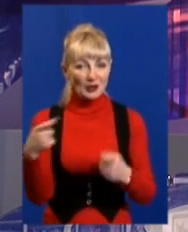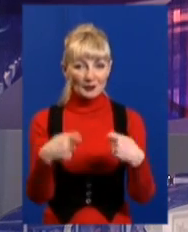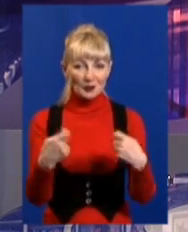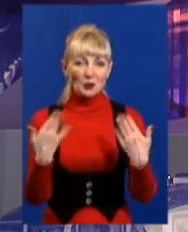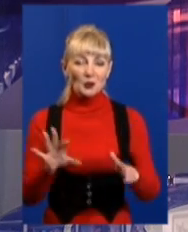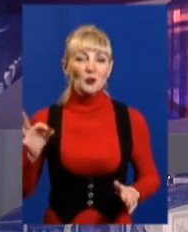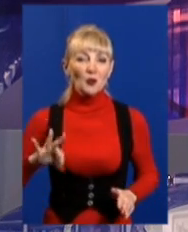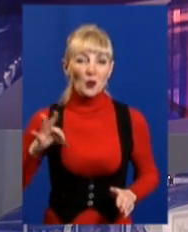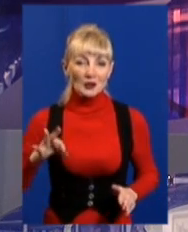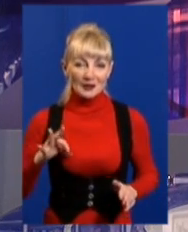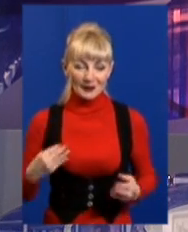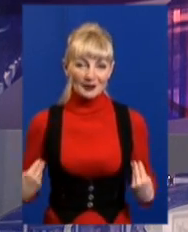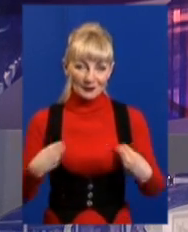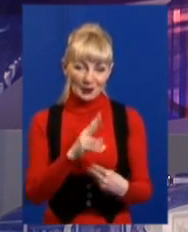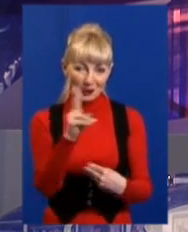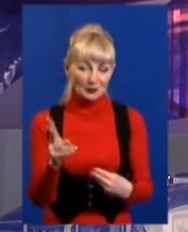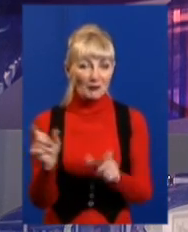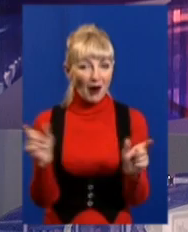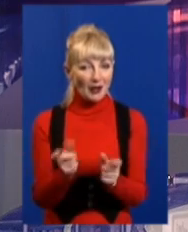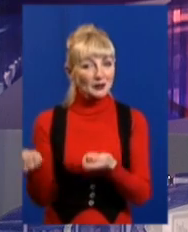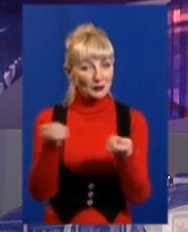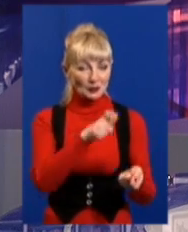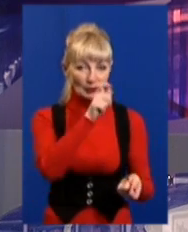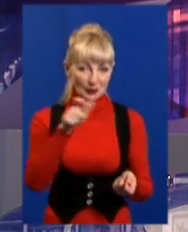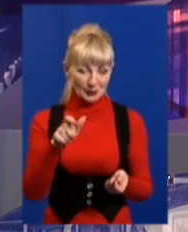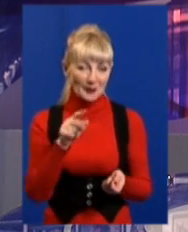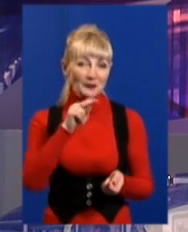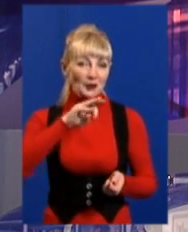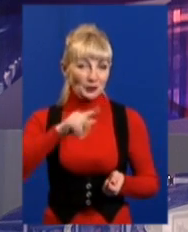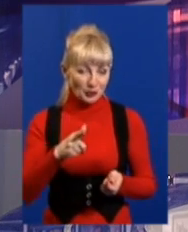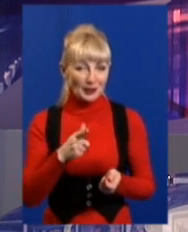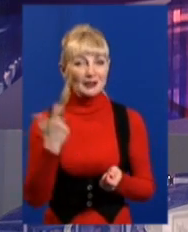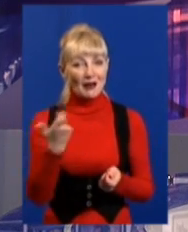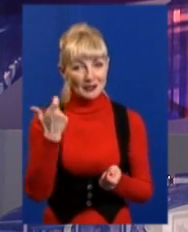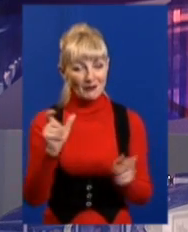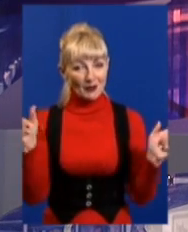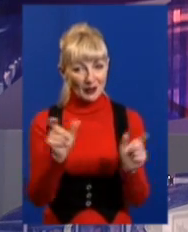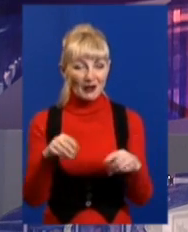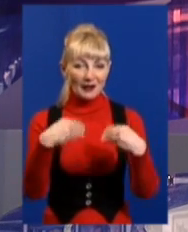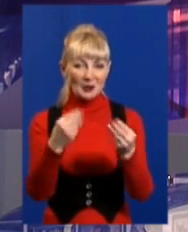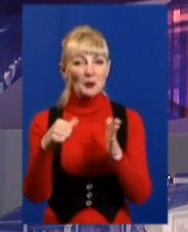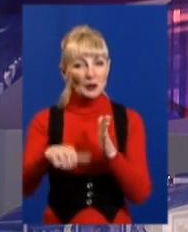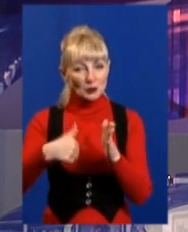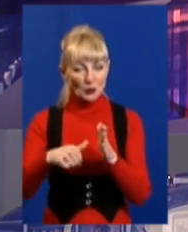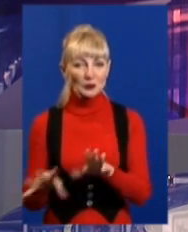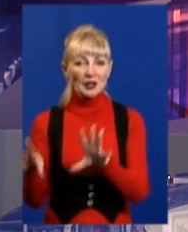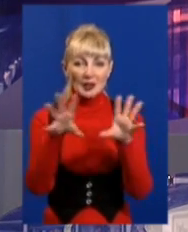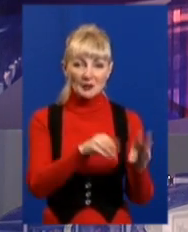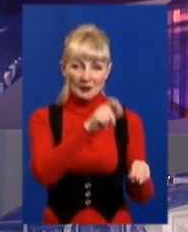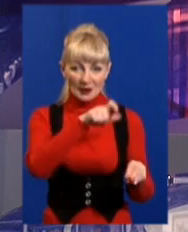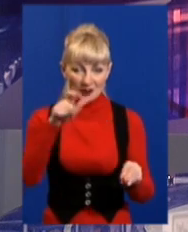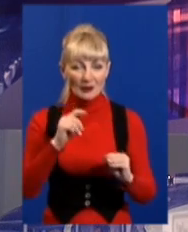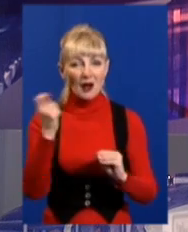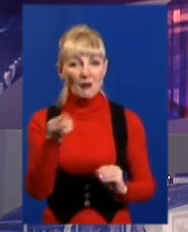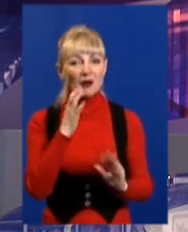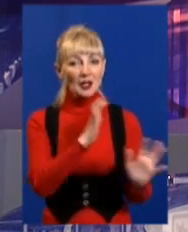вживані речі, які до магазину приносять містяни. Частину отриманого власники крамниці віддають безхатькам, переселенцям, малозабезпеченим сім